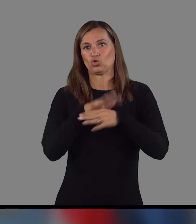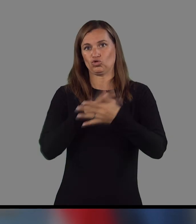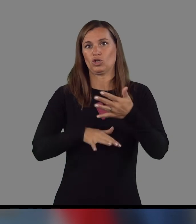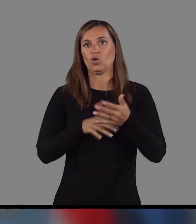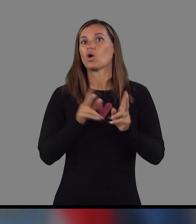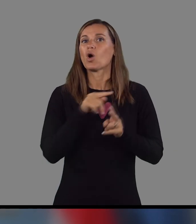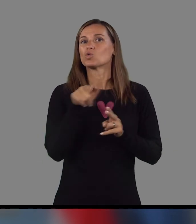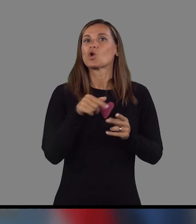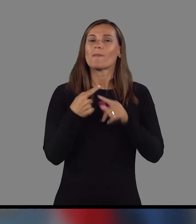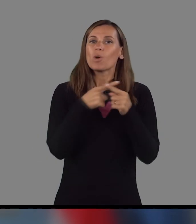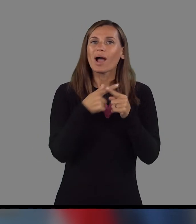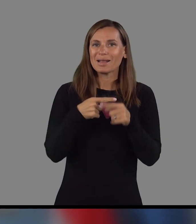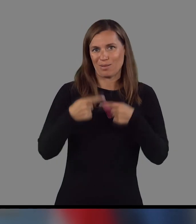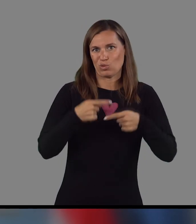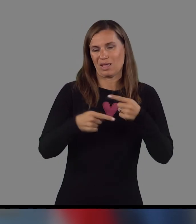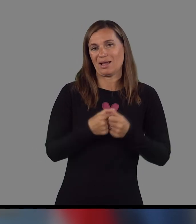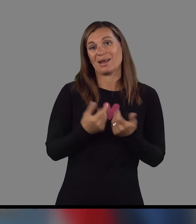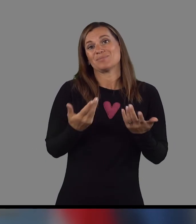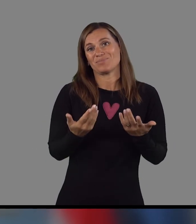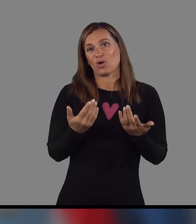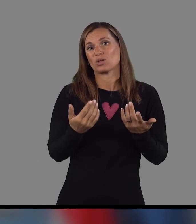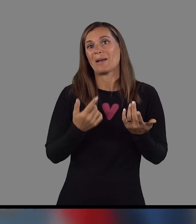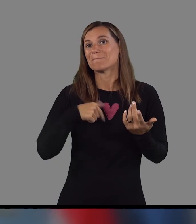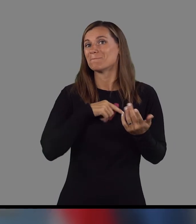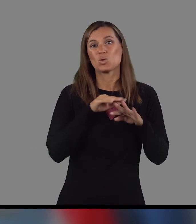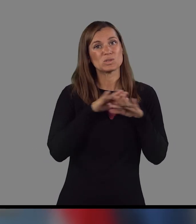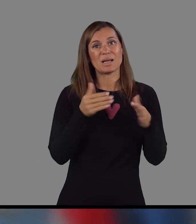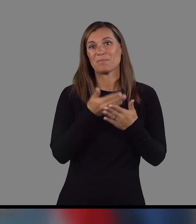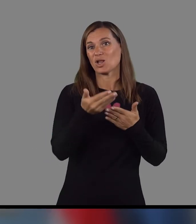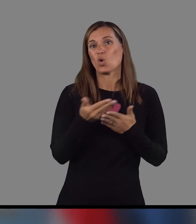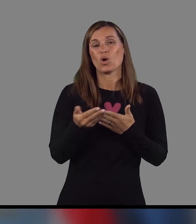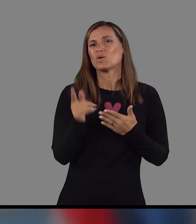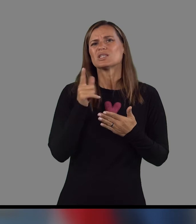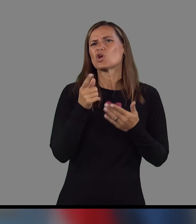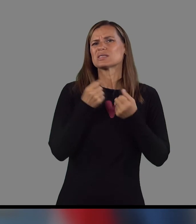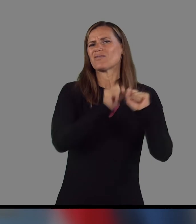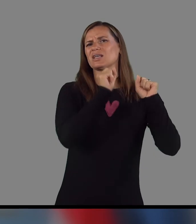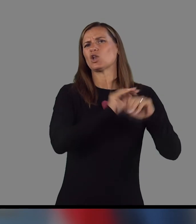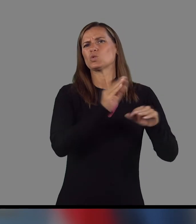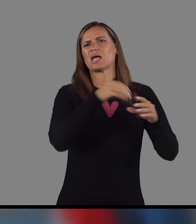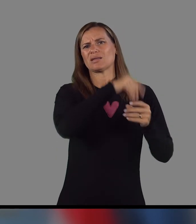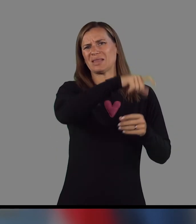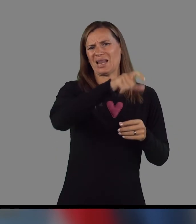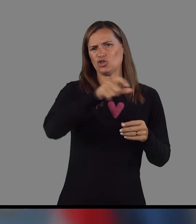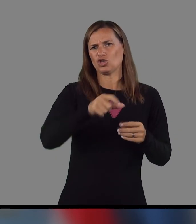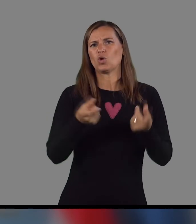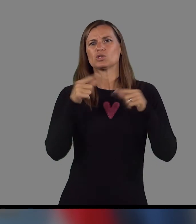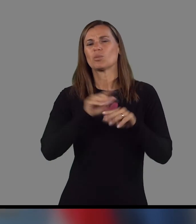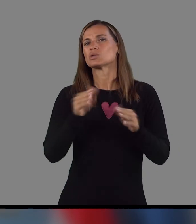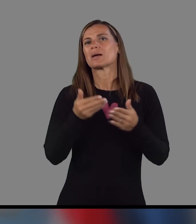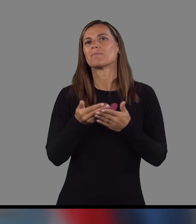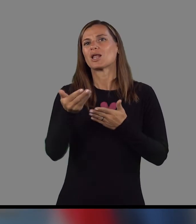samem poročilu, kako so pogajanja potekala, tako da ni z vseh predlogov, niso zavrljali vsi deležniki in tudi vseh